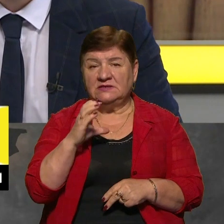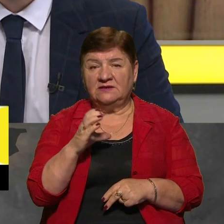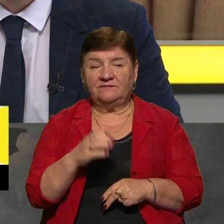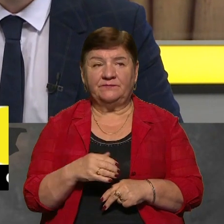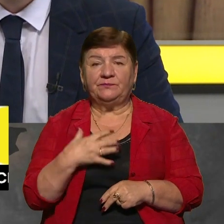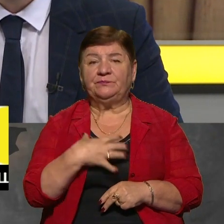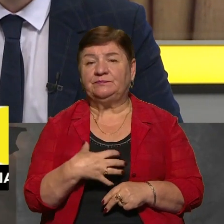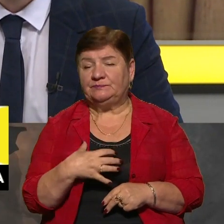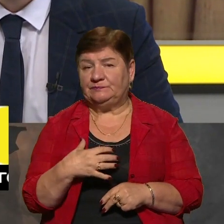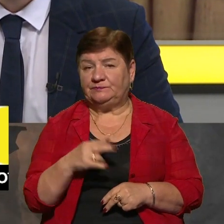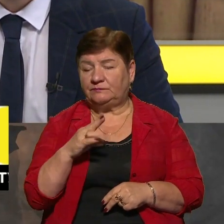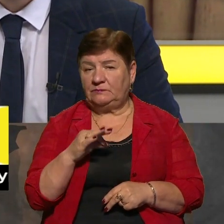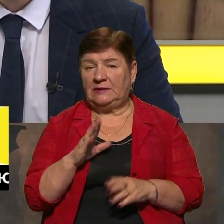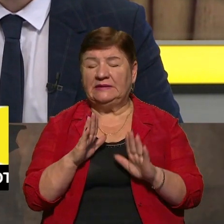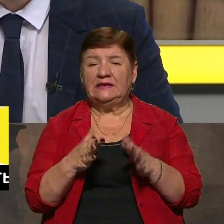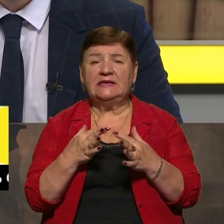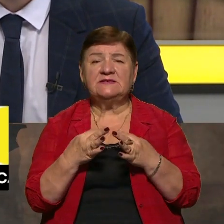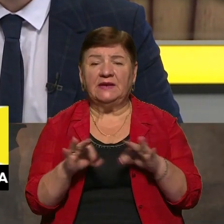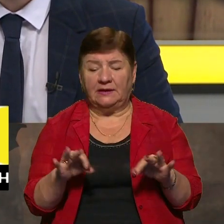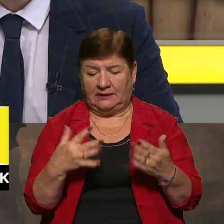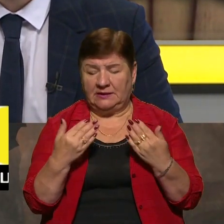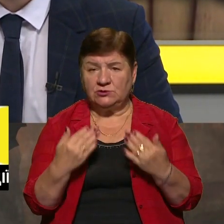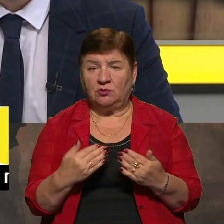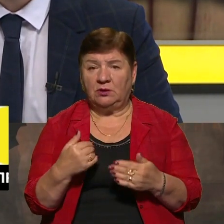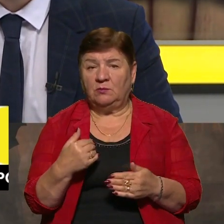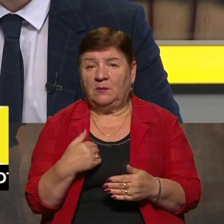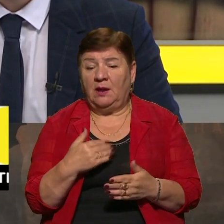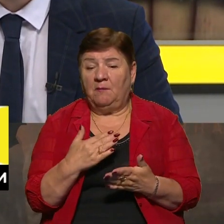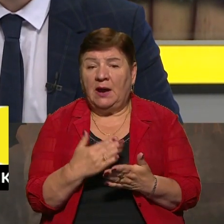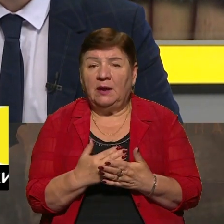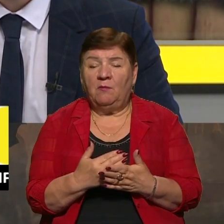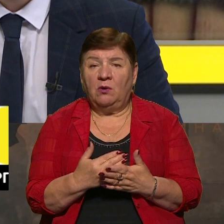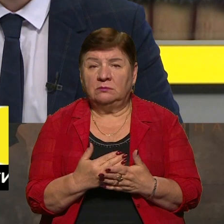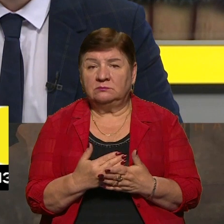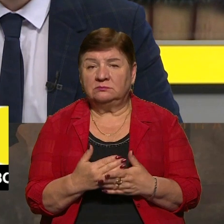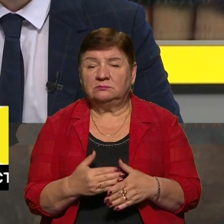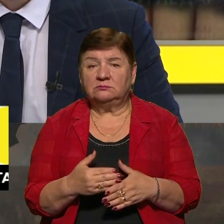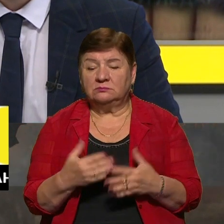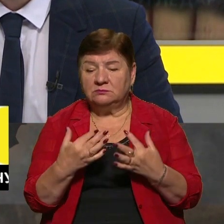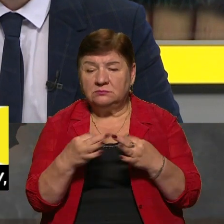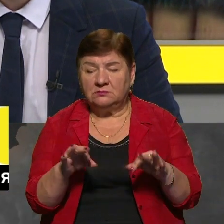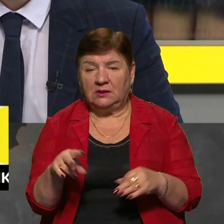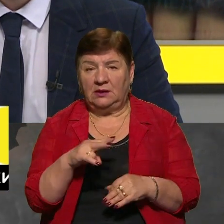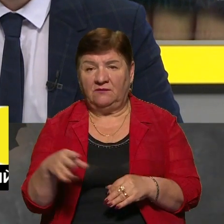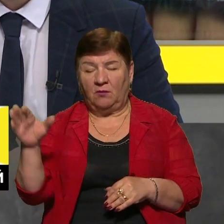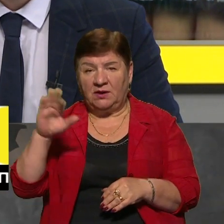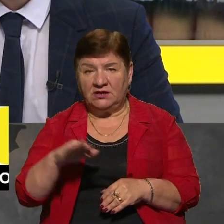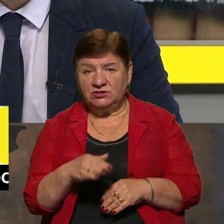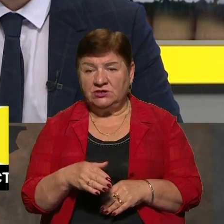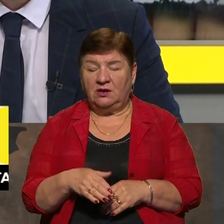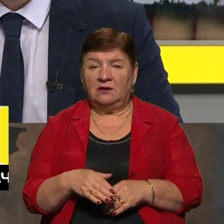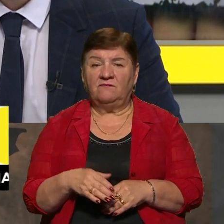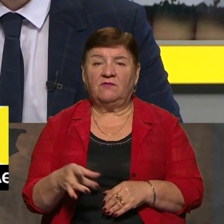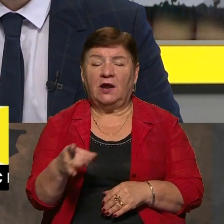Найважливіший фактор – це тільки звільнення на сьогодні. Тобто ми маємо мати доступ на лівобережжя Дніпра, в районі